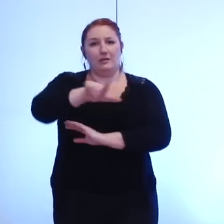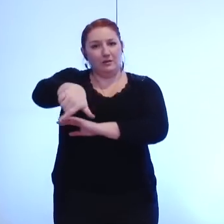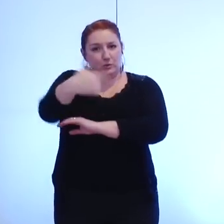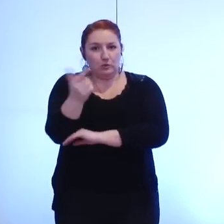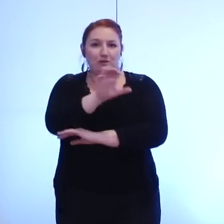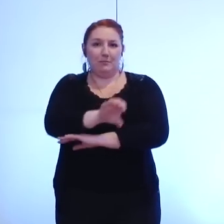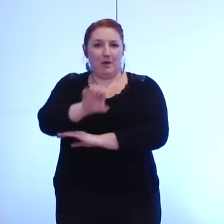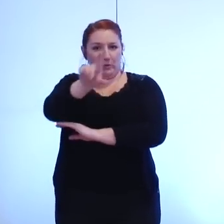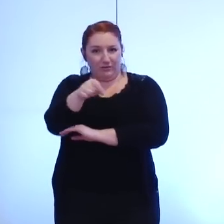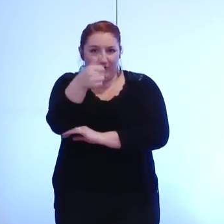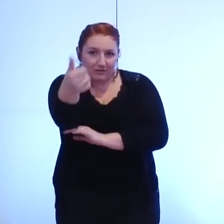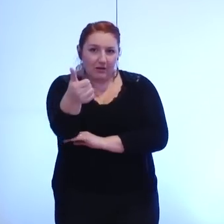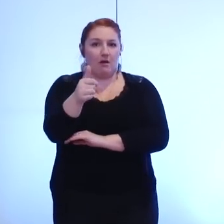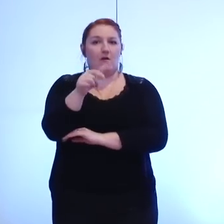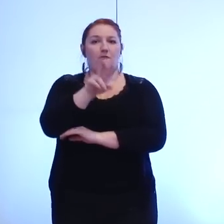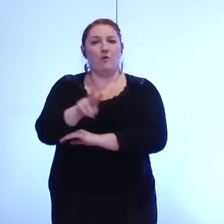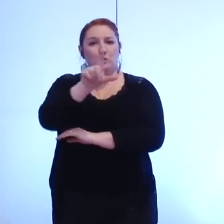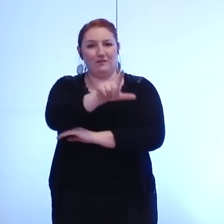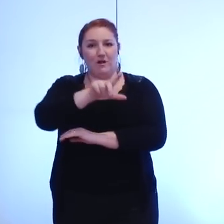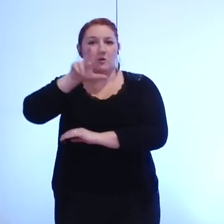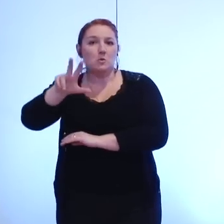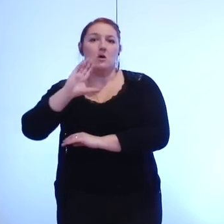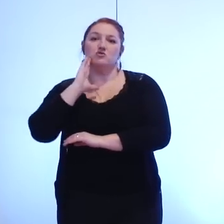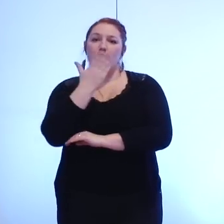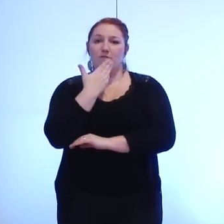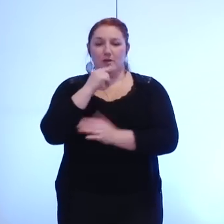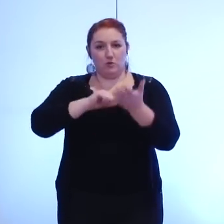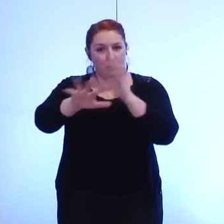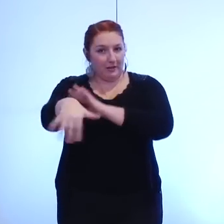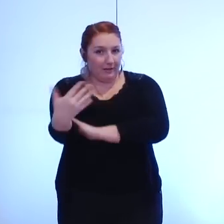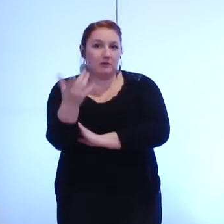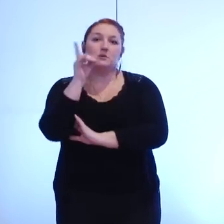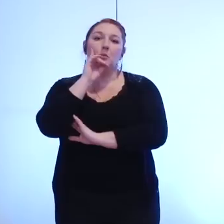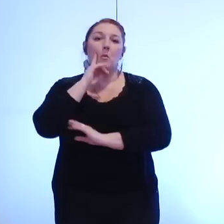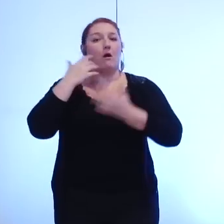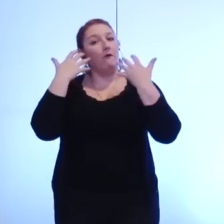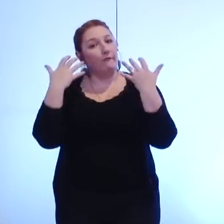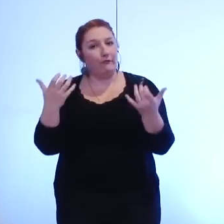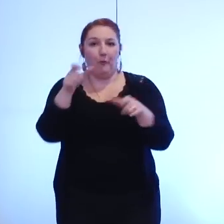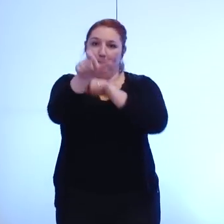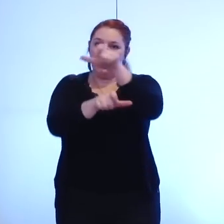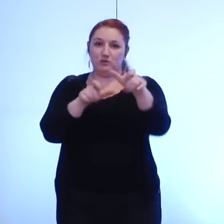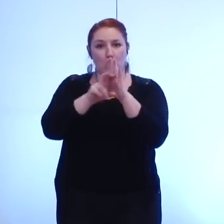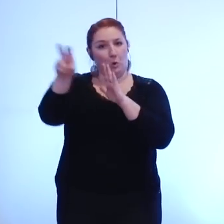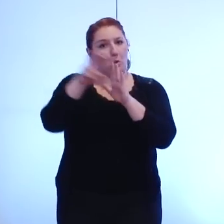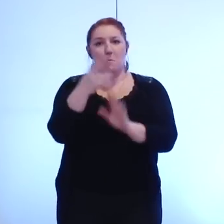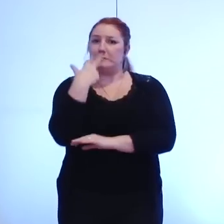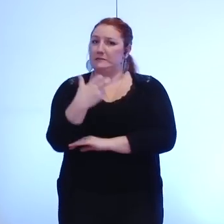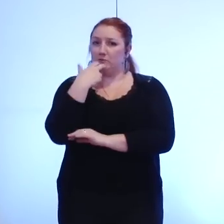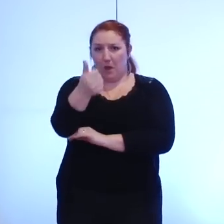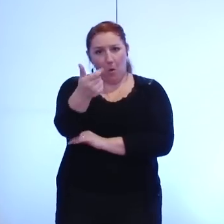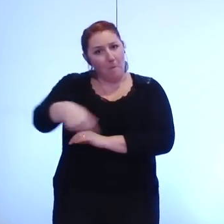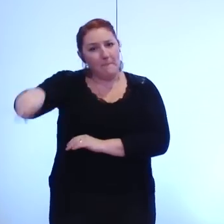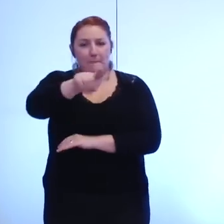21, et vendredi 23 janvier 2015, parce que nous avons l'ambition que les grenoblois s'emparent davantage de ces questions